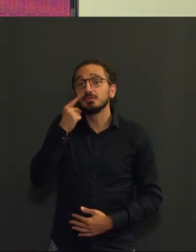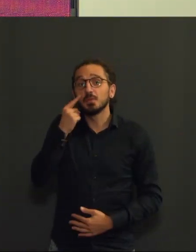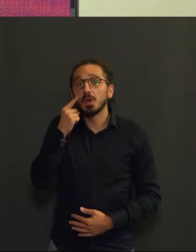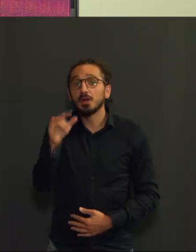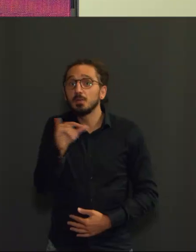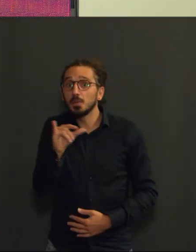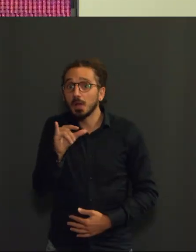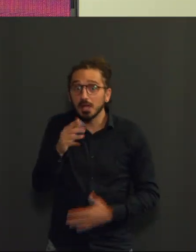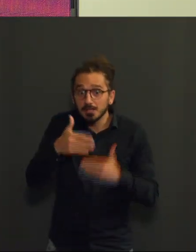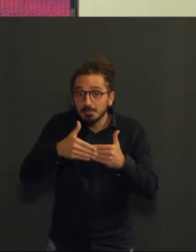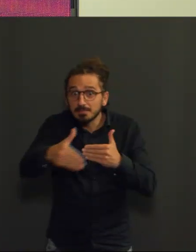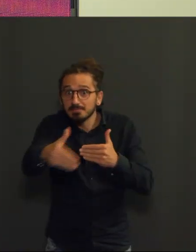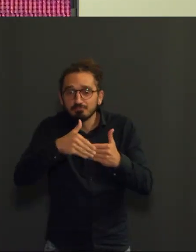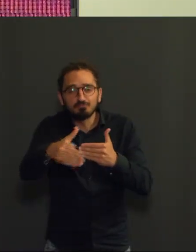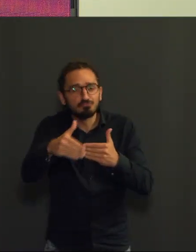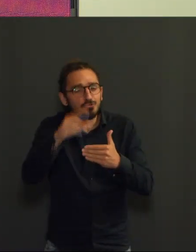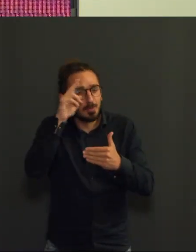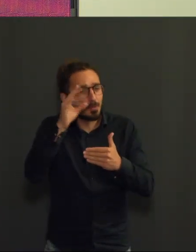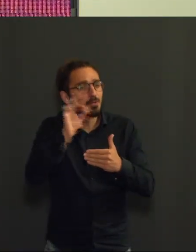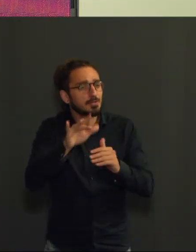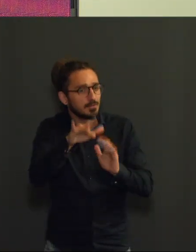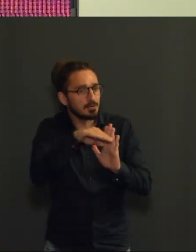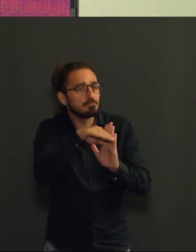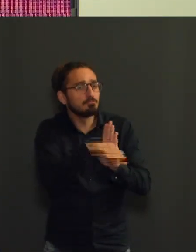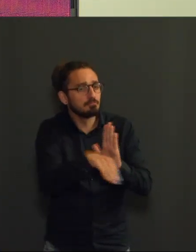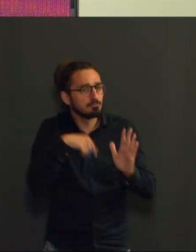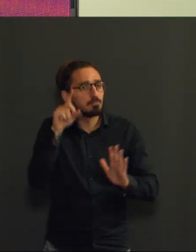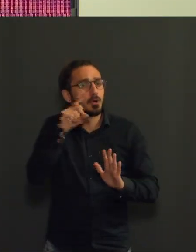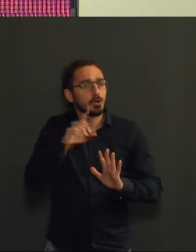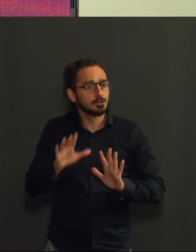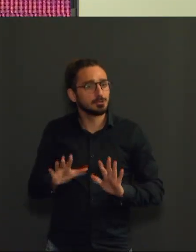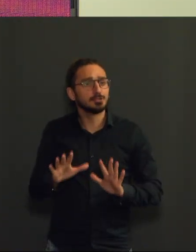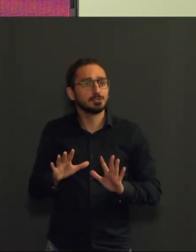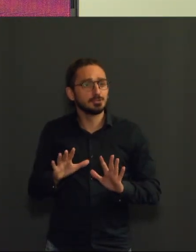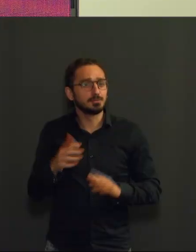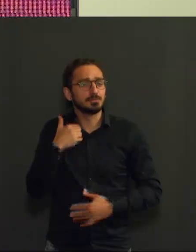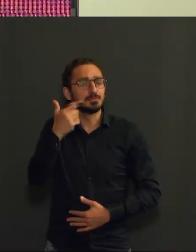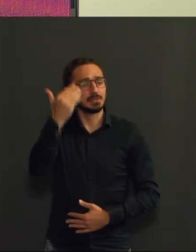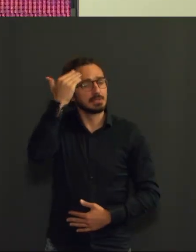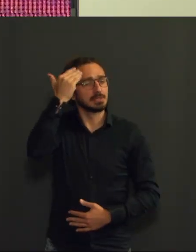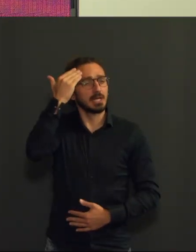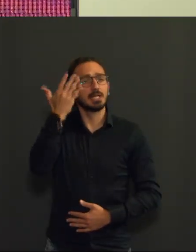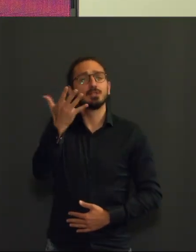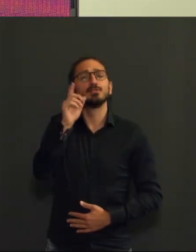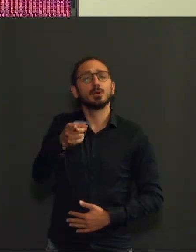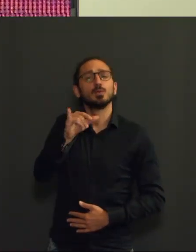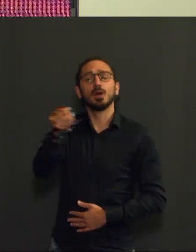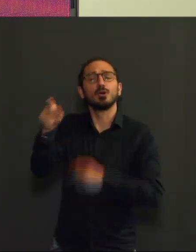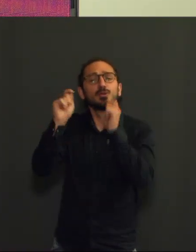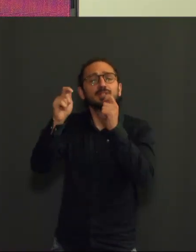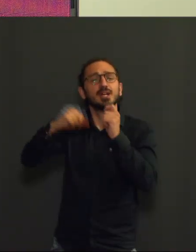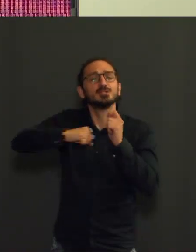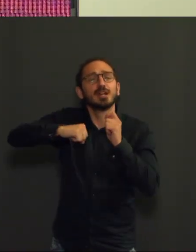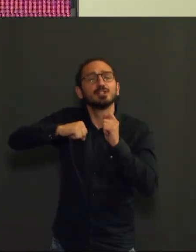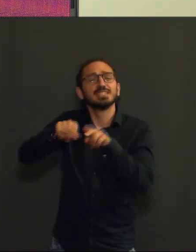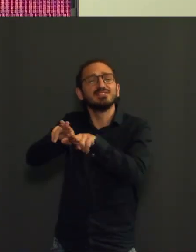passer, comme on a déjà suggéré, la barre des 500 patients Covid aux soins intensifs à la fin de cette